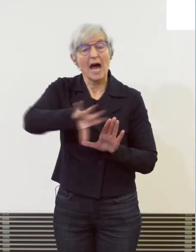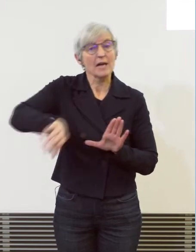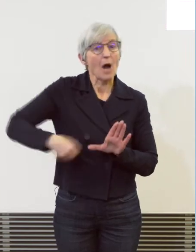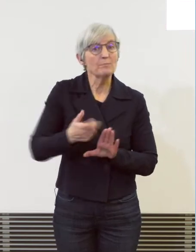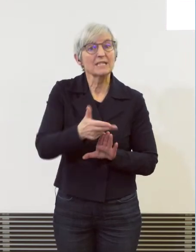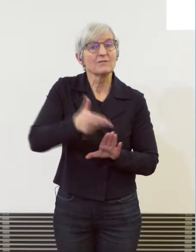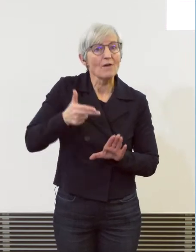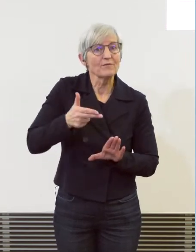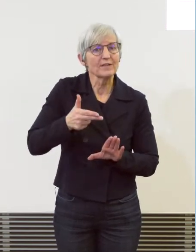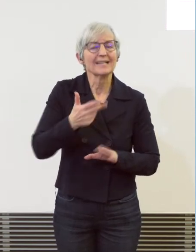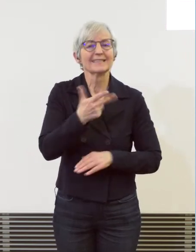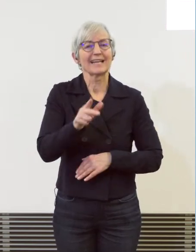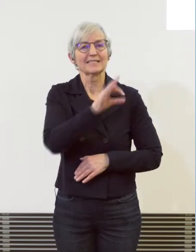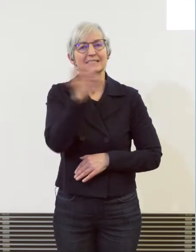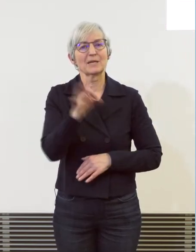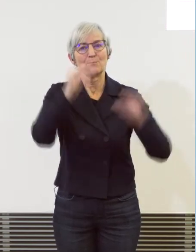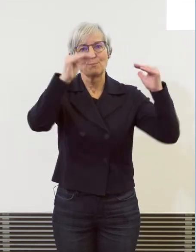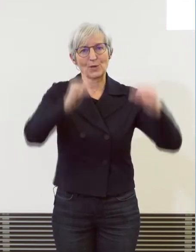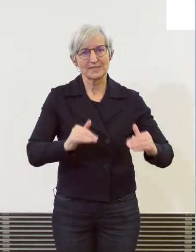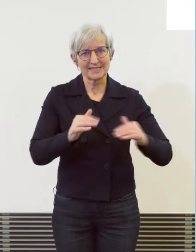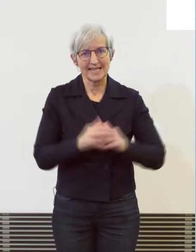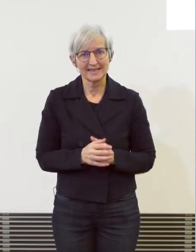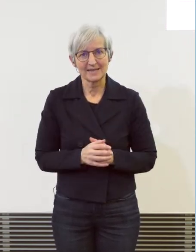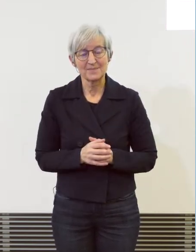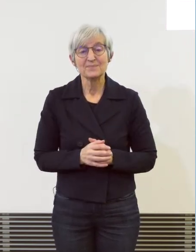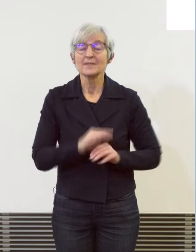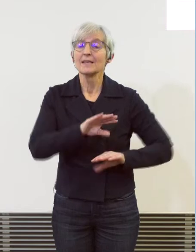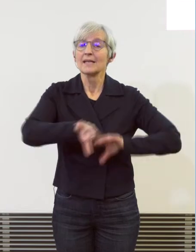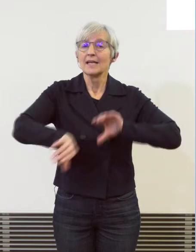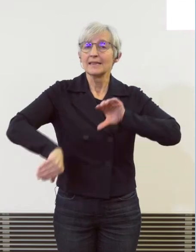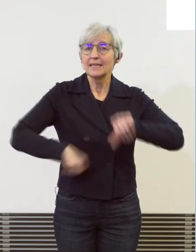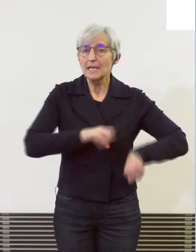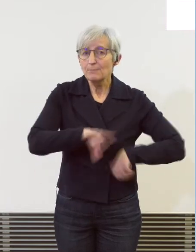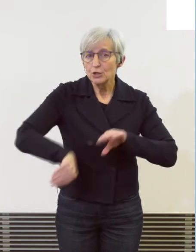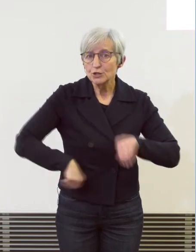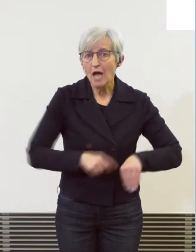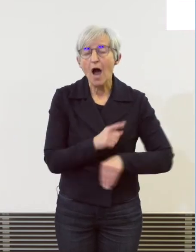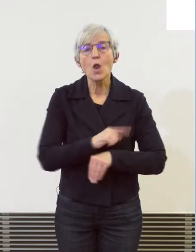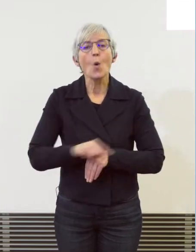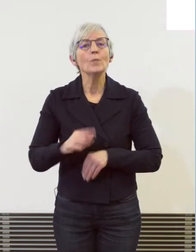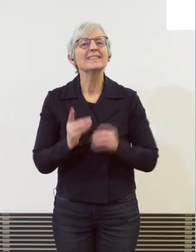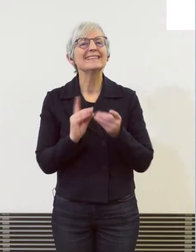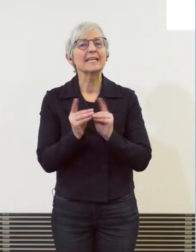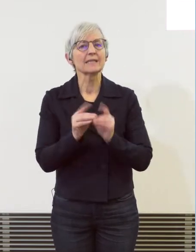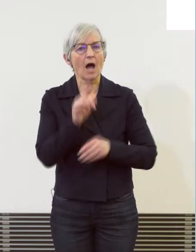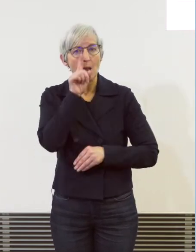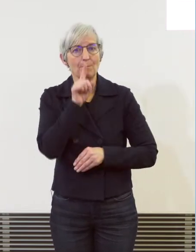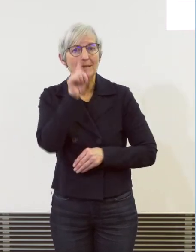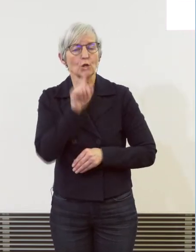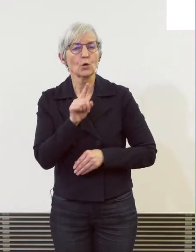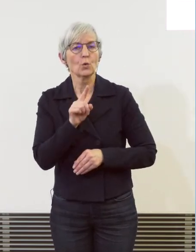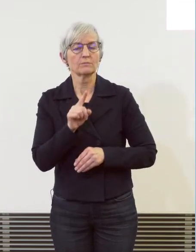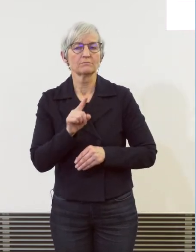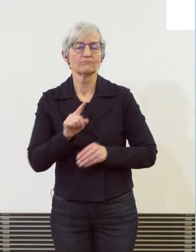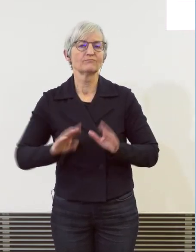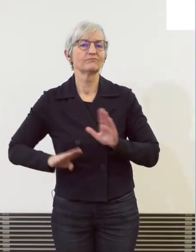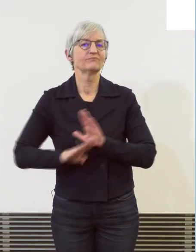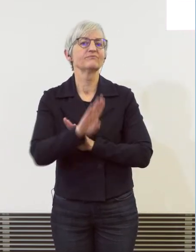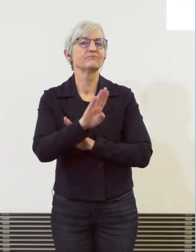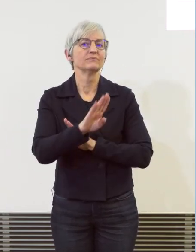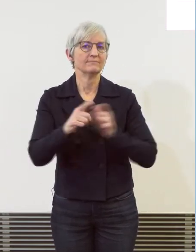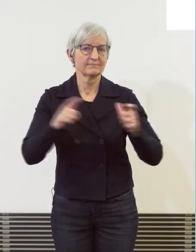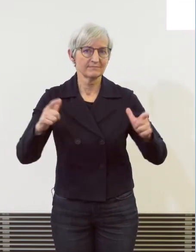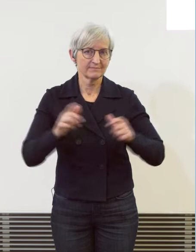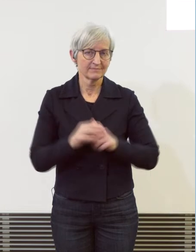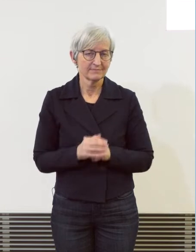Neben Diebstahl sind auch Betrugsformen insbesondere die digitalen Betrugsformen weiter angestiegen. Bei